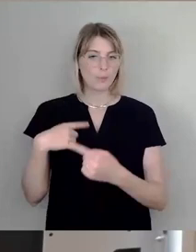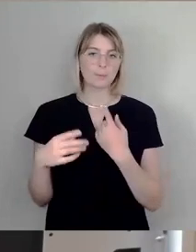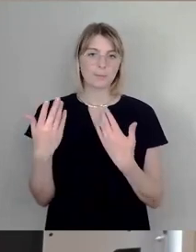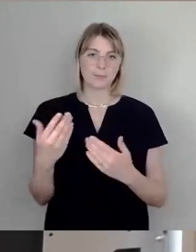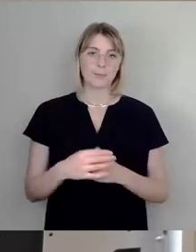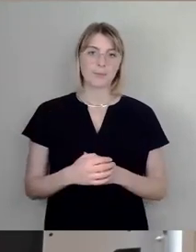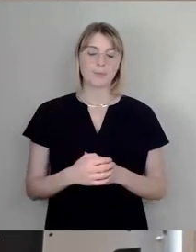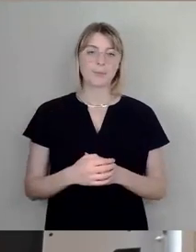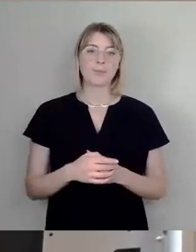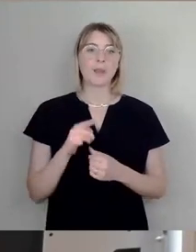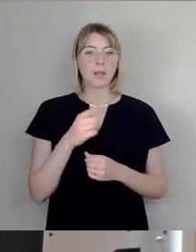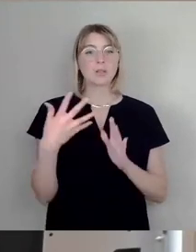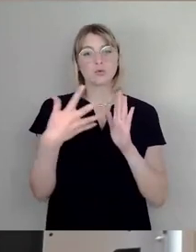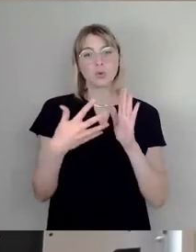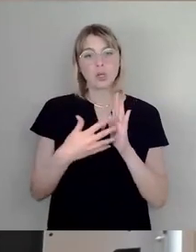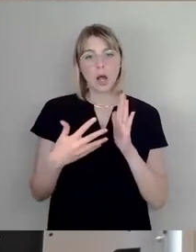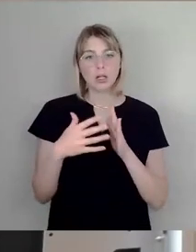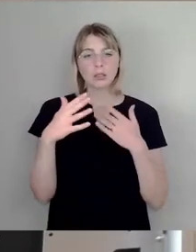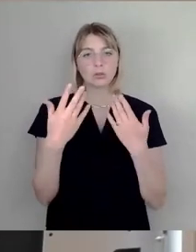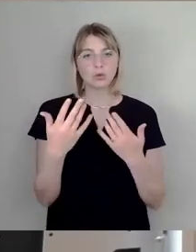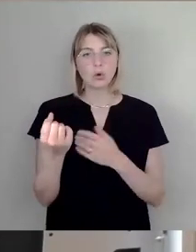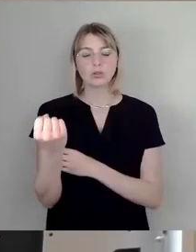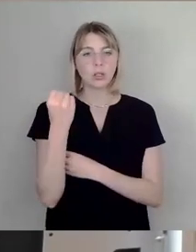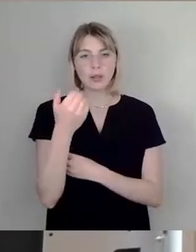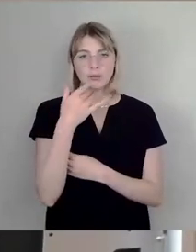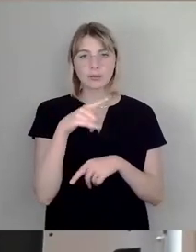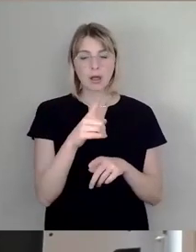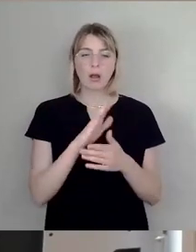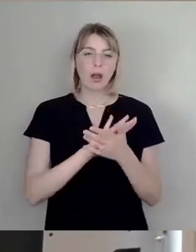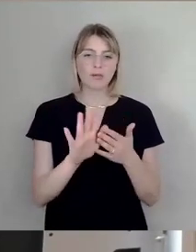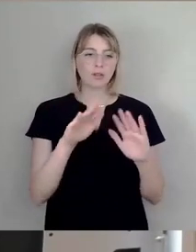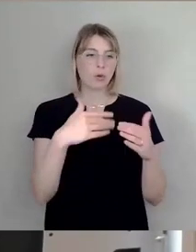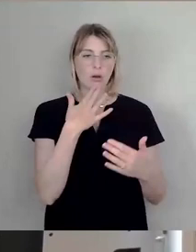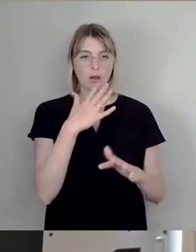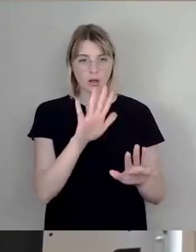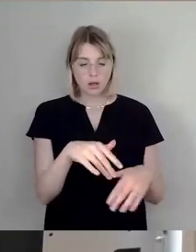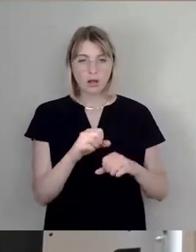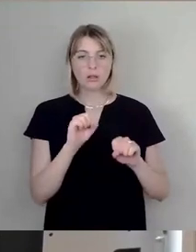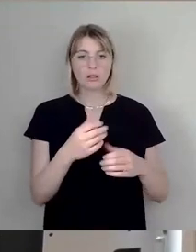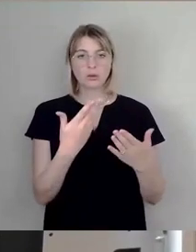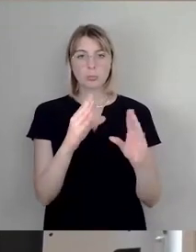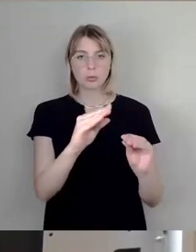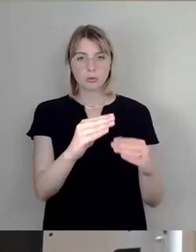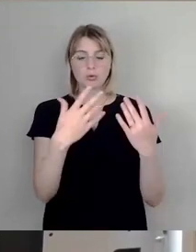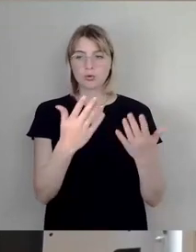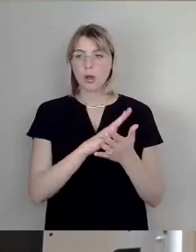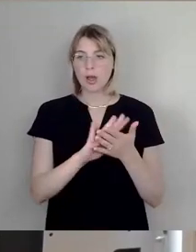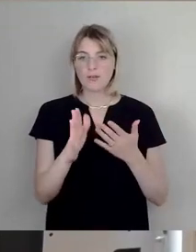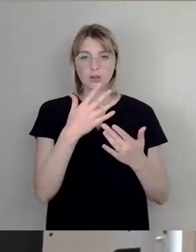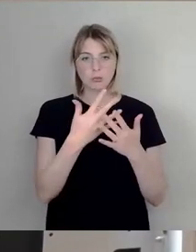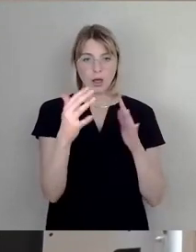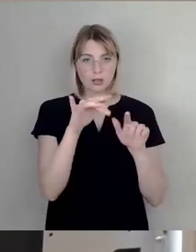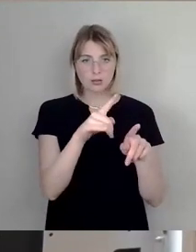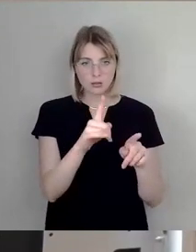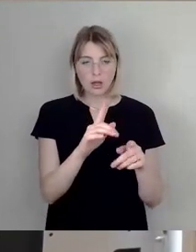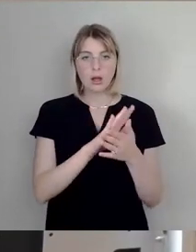Gutachten, das starke Gutachten ist kein Zulissenpamphlet. Es verwendet werdende Sprache, hat keinerlei Quellenapparat, auch das andere